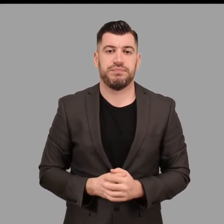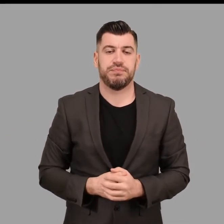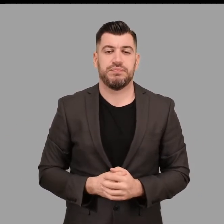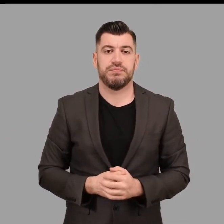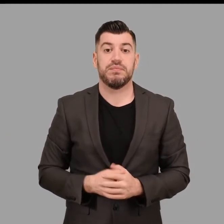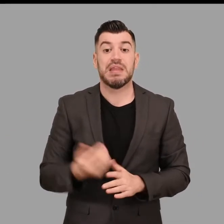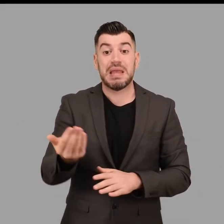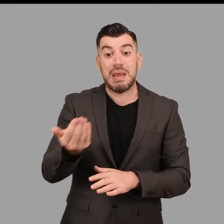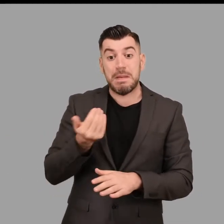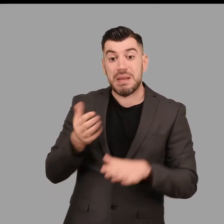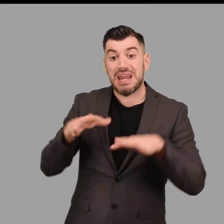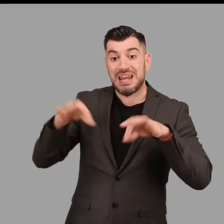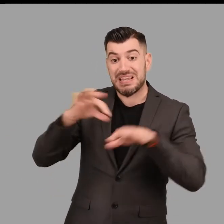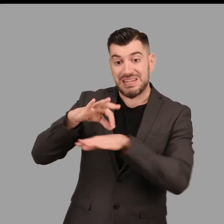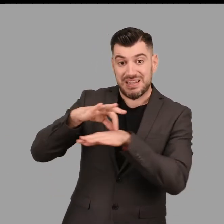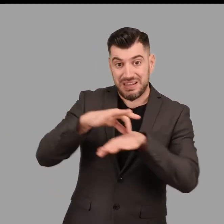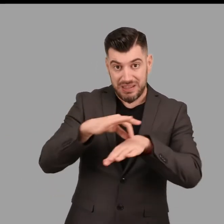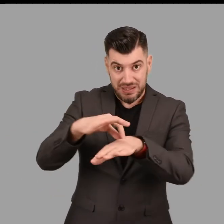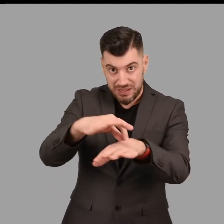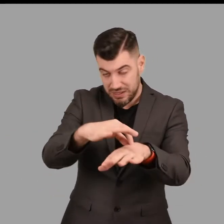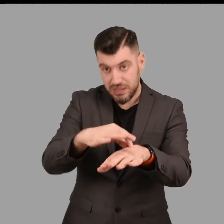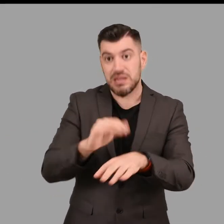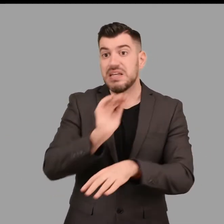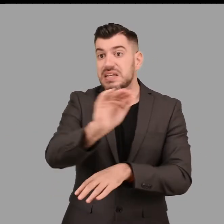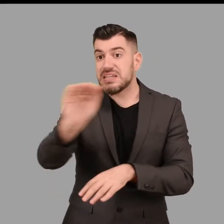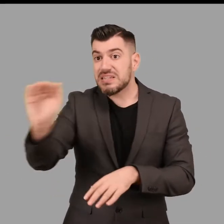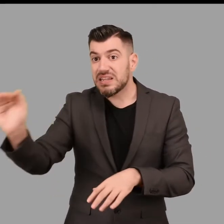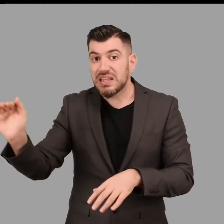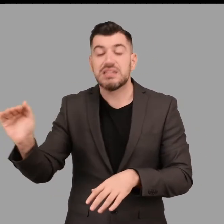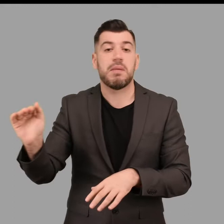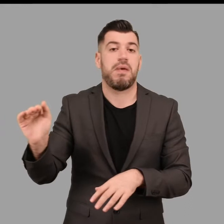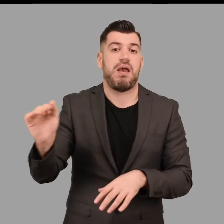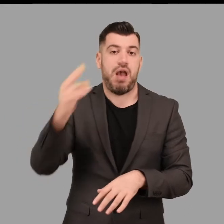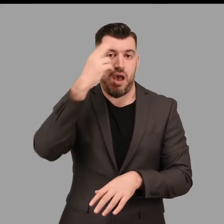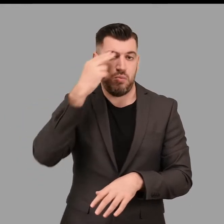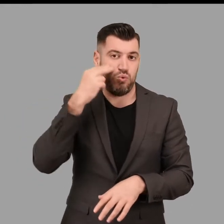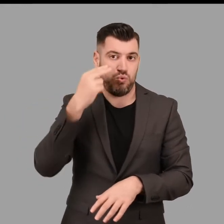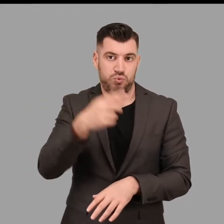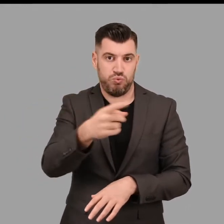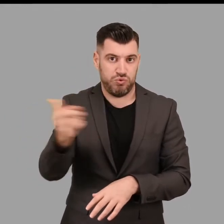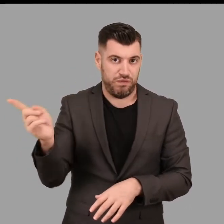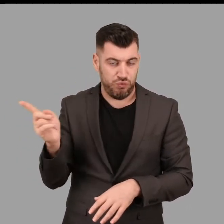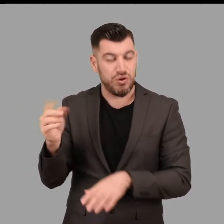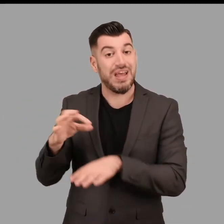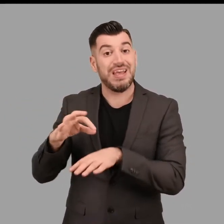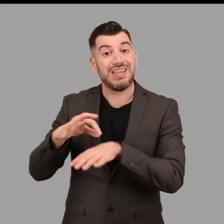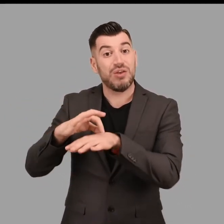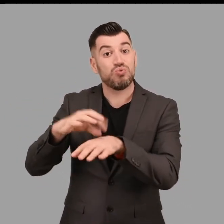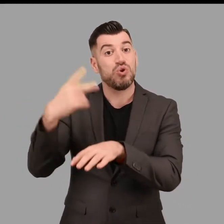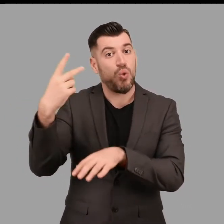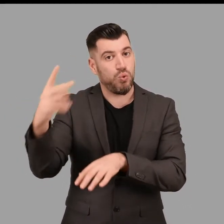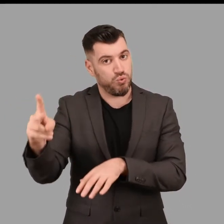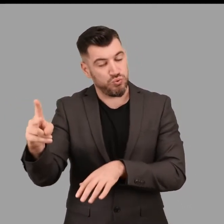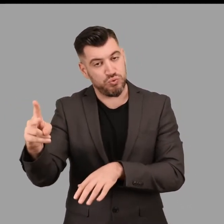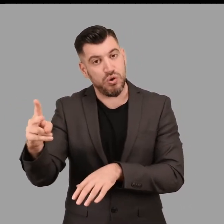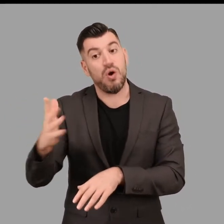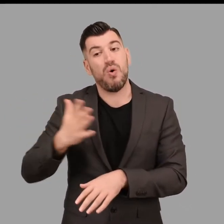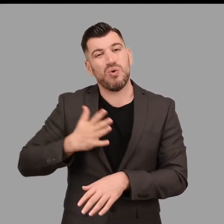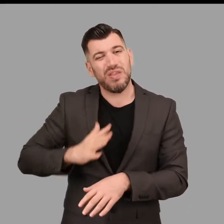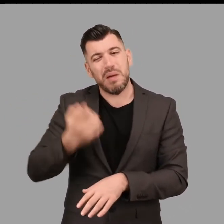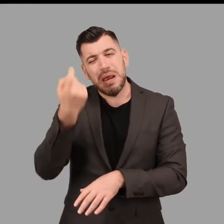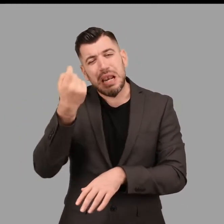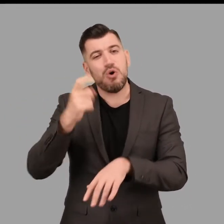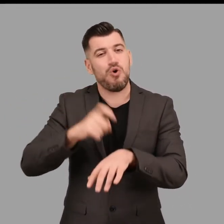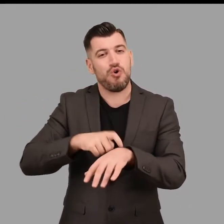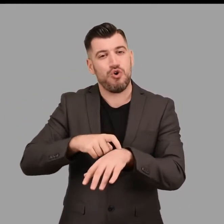Πριν την έναρξη της περιήγησης, ζητήσαμε από τους συμμετέχοντες επισκέπτες με αναπηρίες όρασης και τους συνοδούς να αφιερώσουν λίγο χρόνο